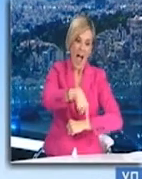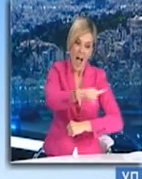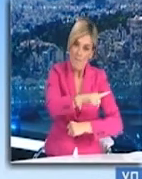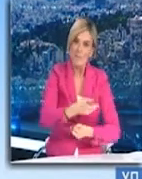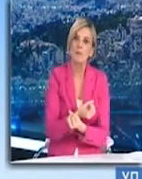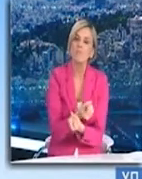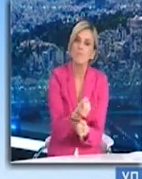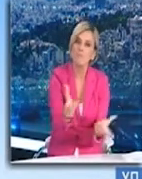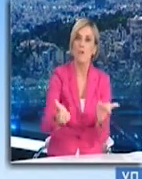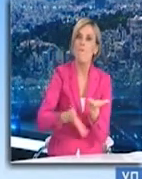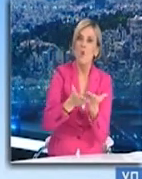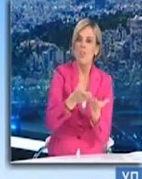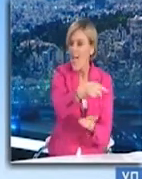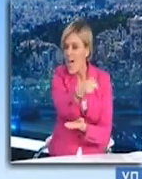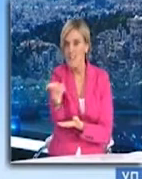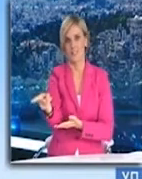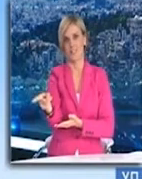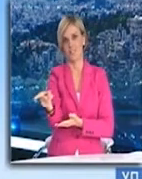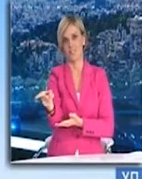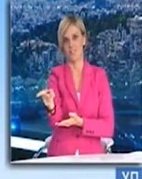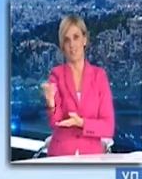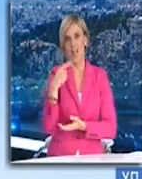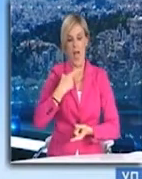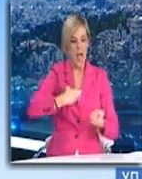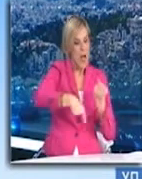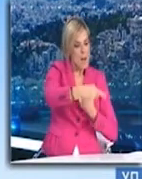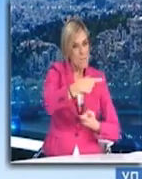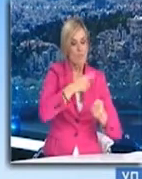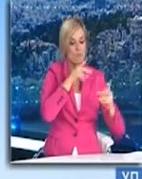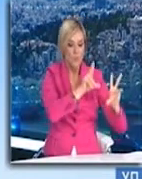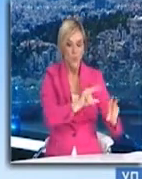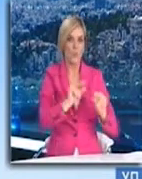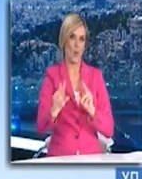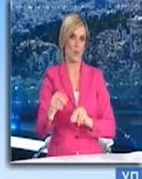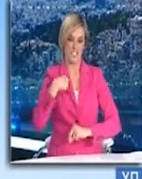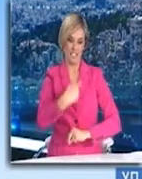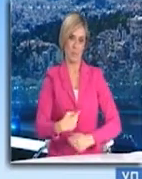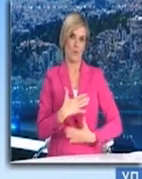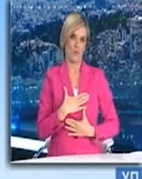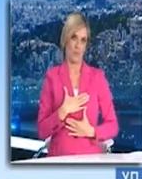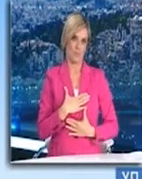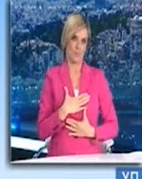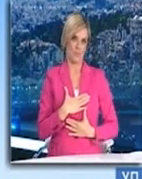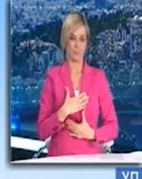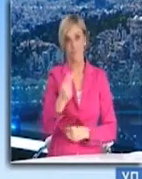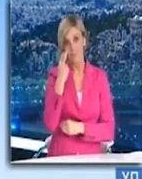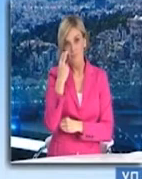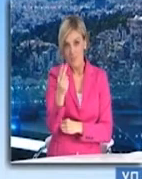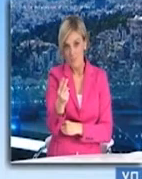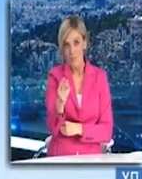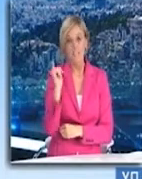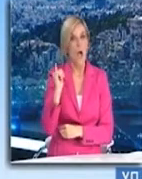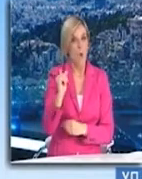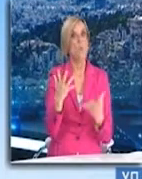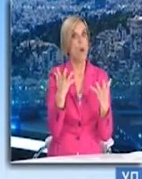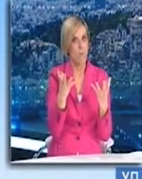αγαθό της υγείας, της δημόσιας υγείας και της περίθαλψης. Βλέπετε ότι δεν πέφτουν ακόμα τα